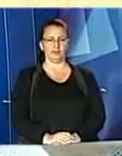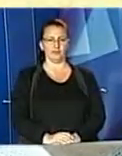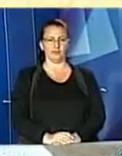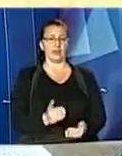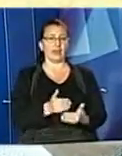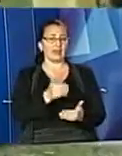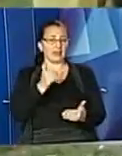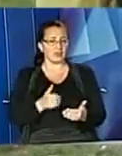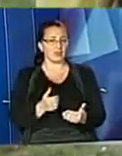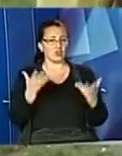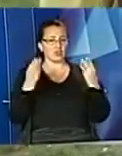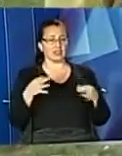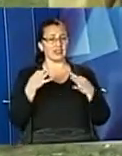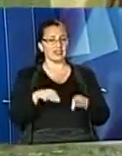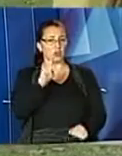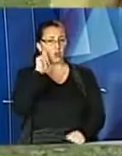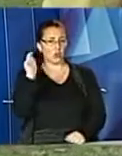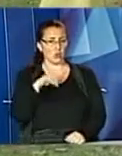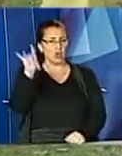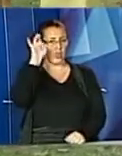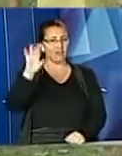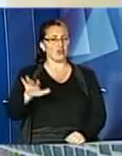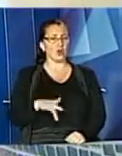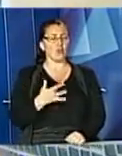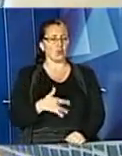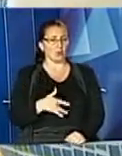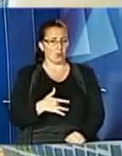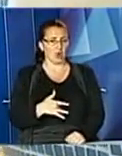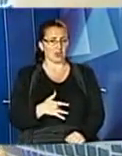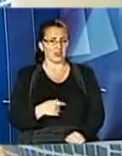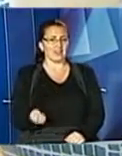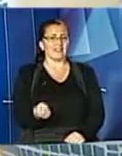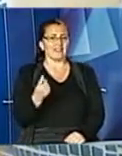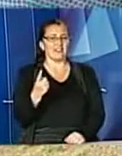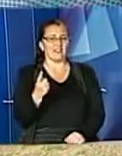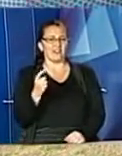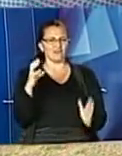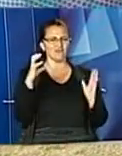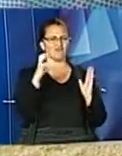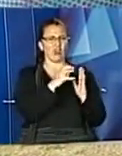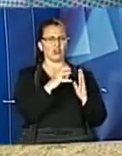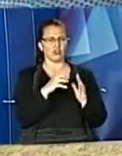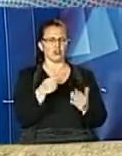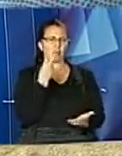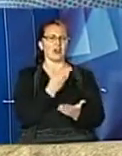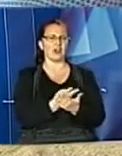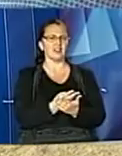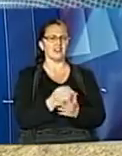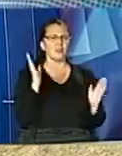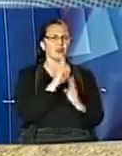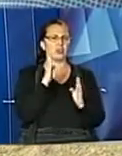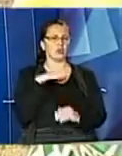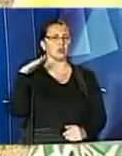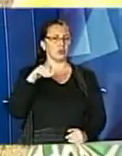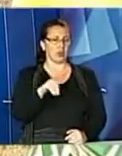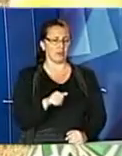Напередодні Дня Незалежності України на відомому турорті з'явилась скульптурна візитівка, що символізуватиме природу Тарпад. На створення скульптур